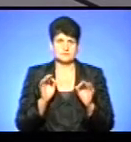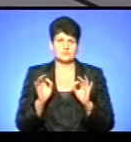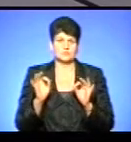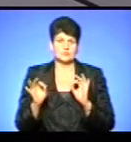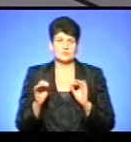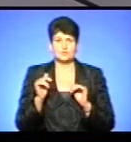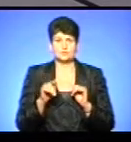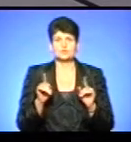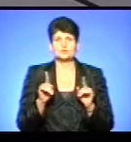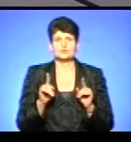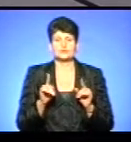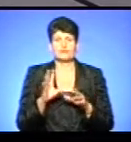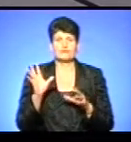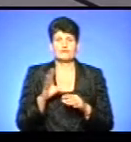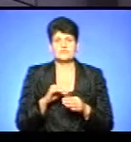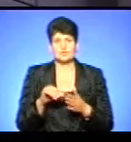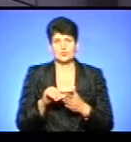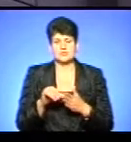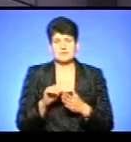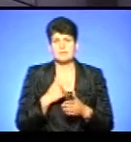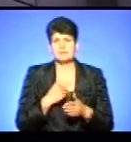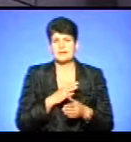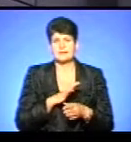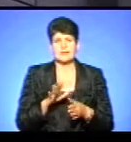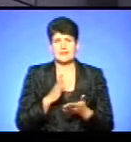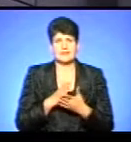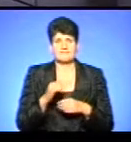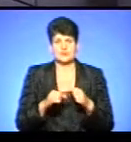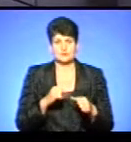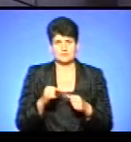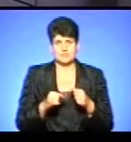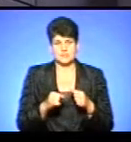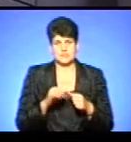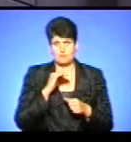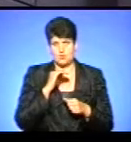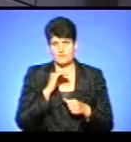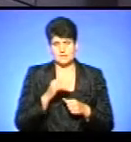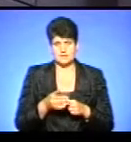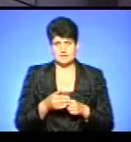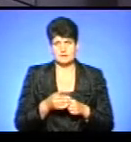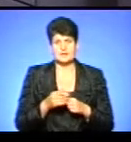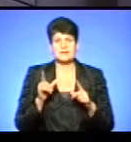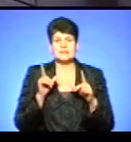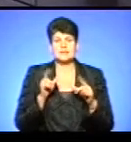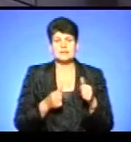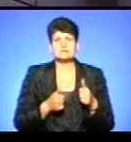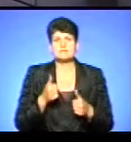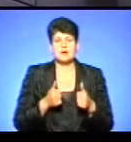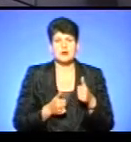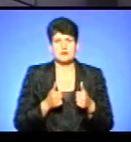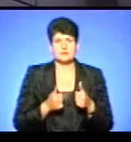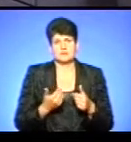Через те, що ми всі, учасники, не є якісь велосипедести, професійні, які їздять на змаганнях. Ми є